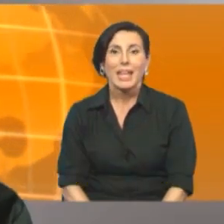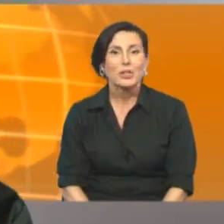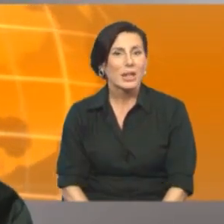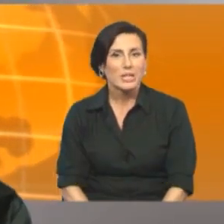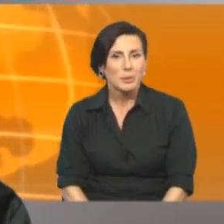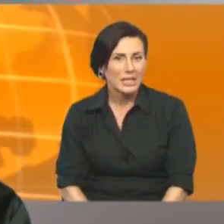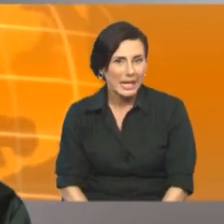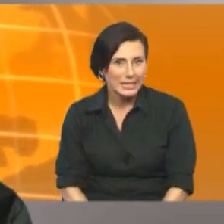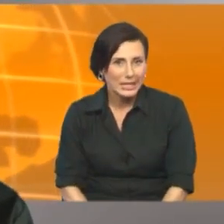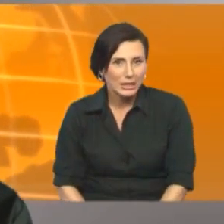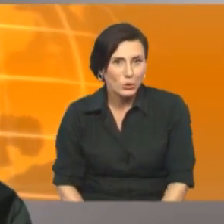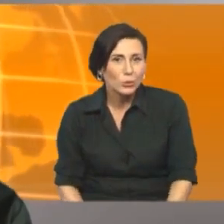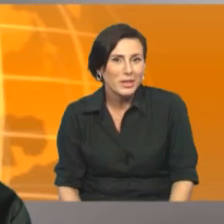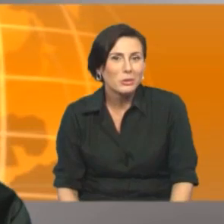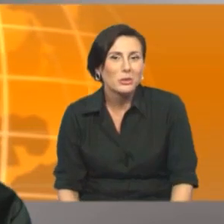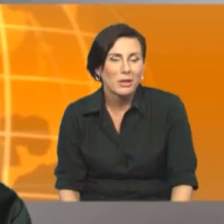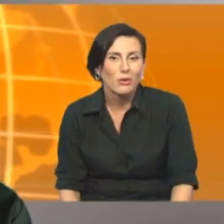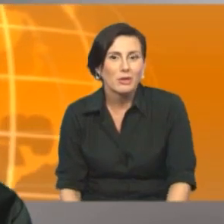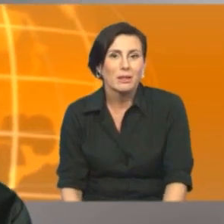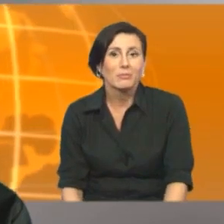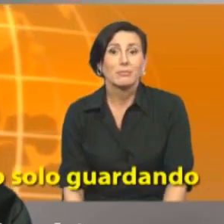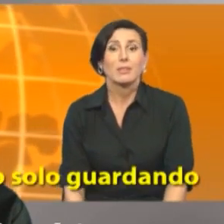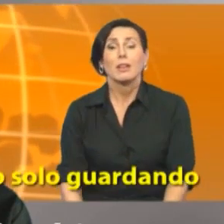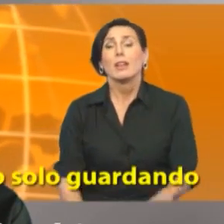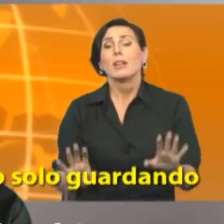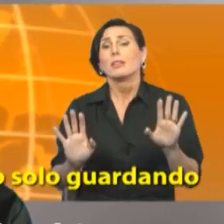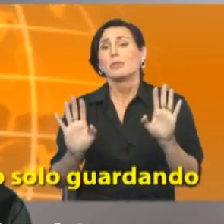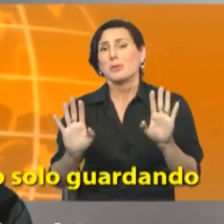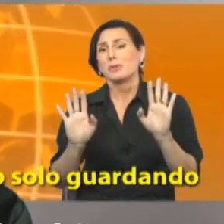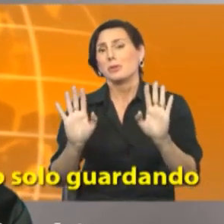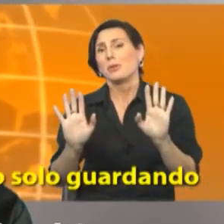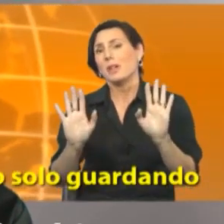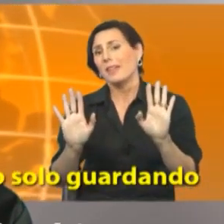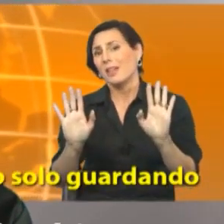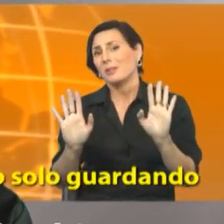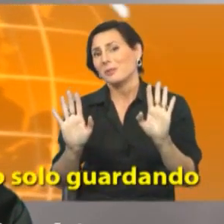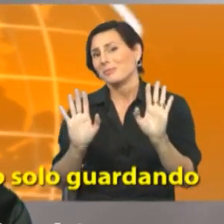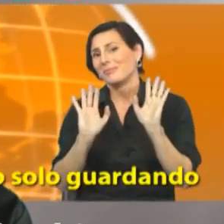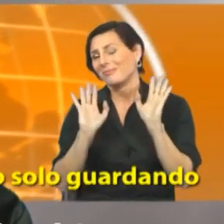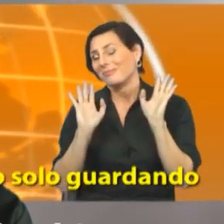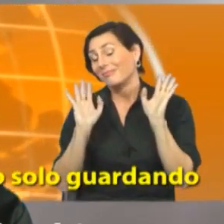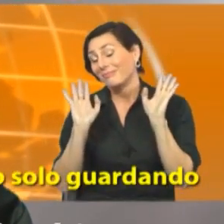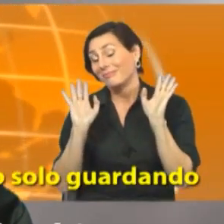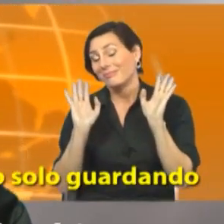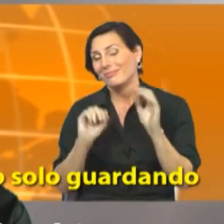e c'è la risposta classica che tutti hanno dato una volta sto solo guardando